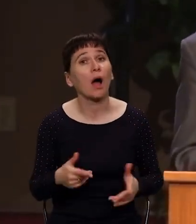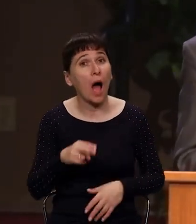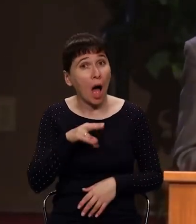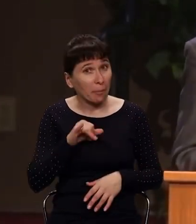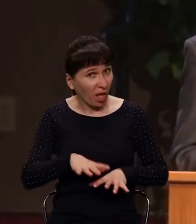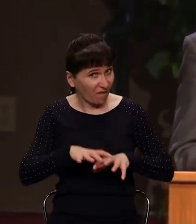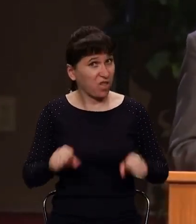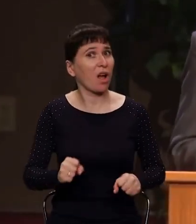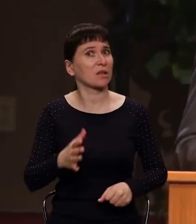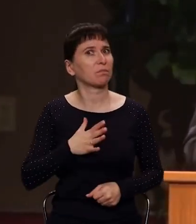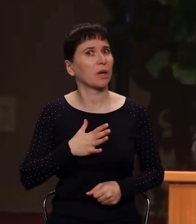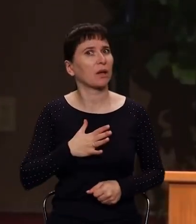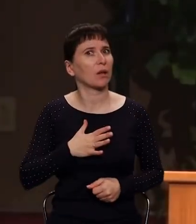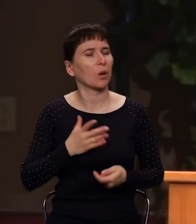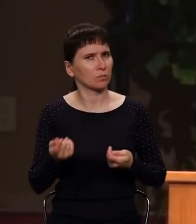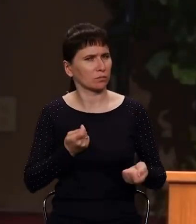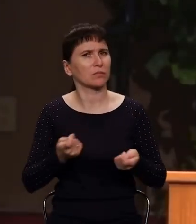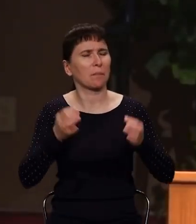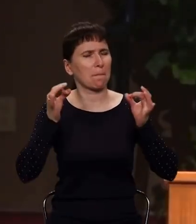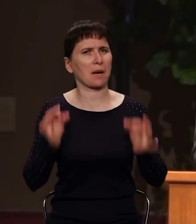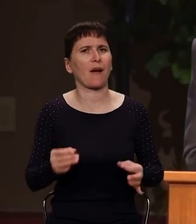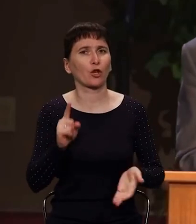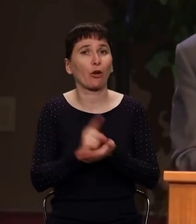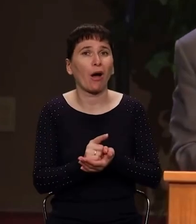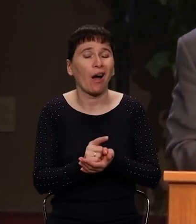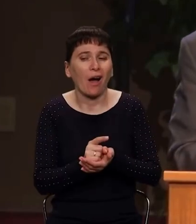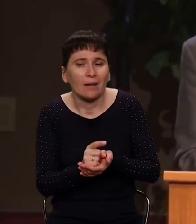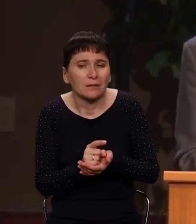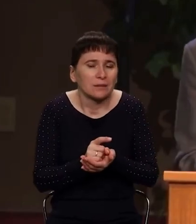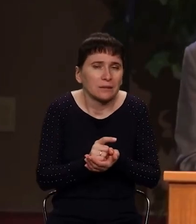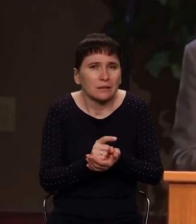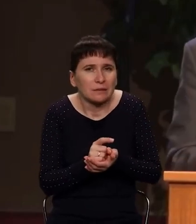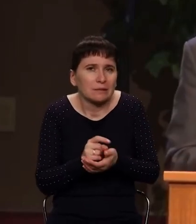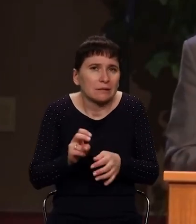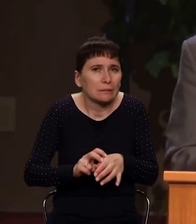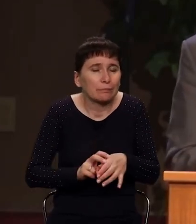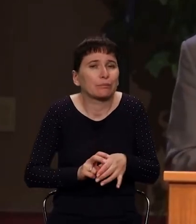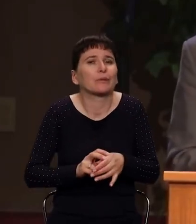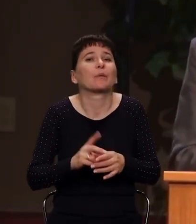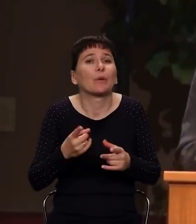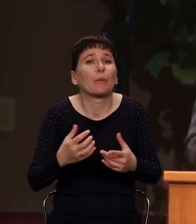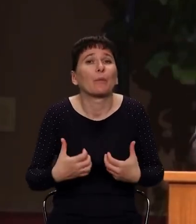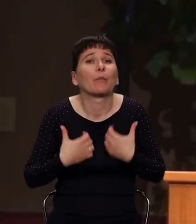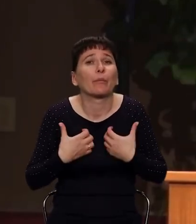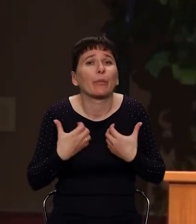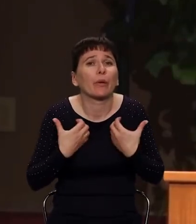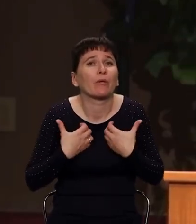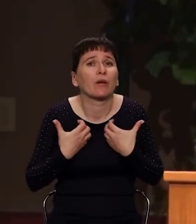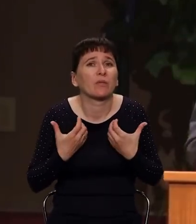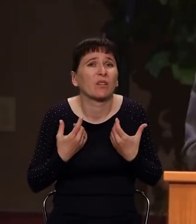имел право и власть, верши справедливый суд, он поступает против своей совести. Потому что страх,